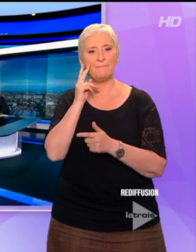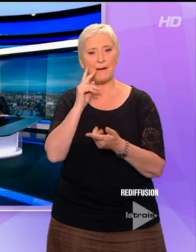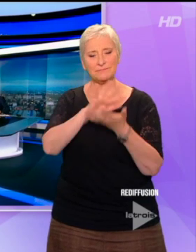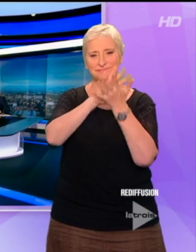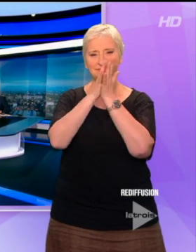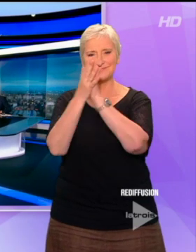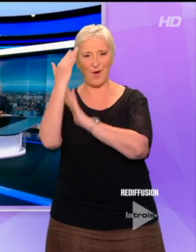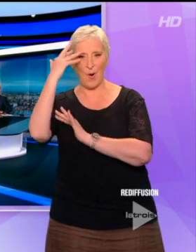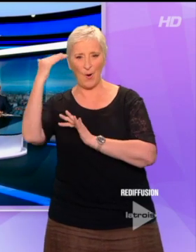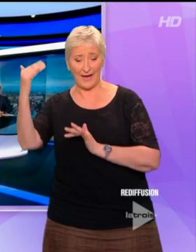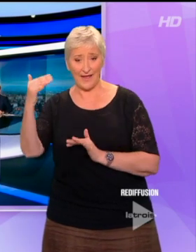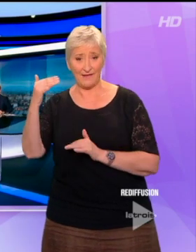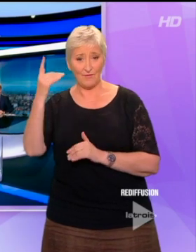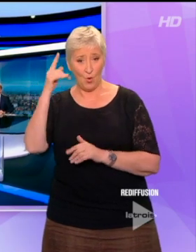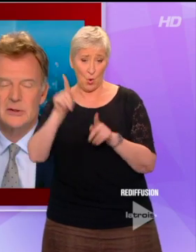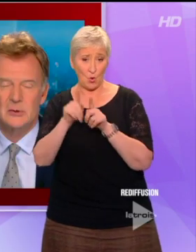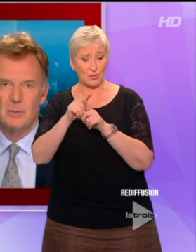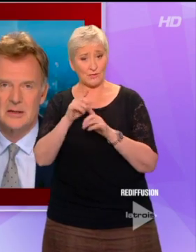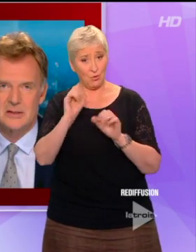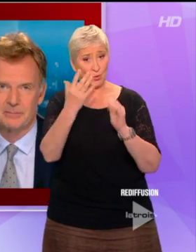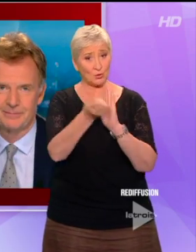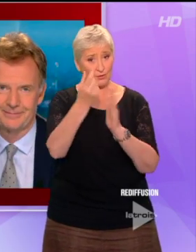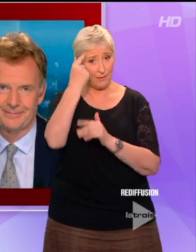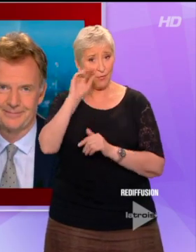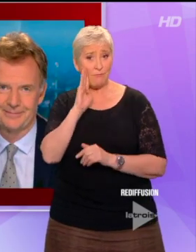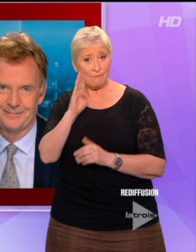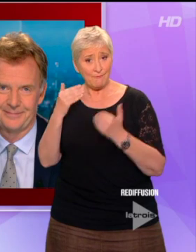Rêves. Et les Belges y rencontrent aussi beaucoup de succès sur place.